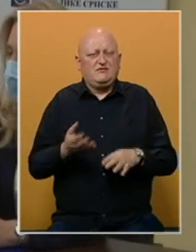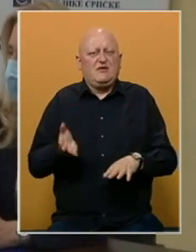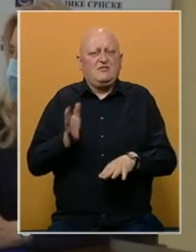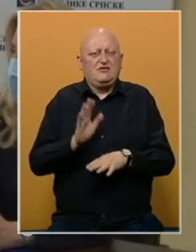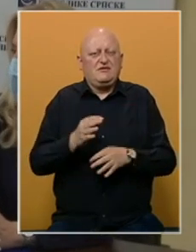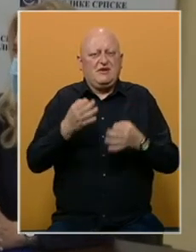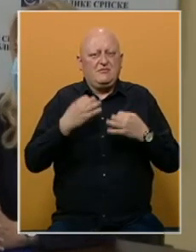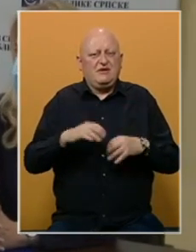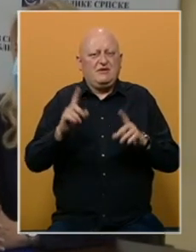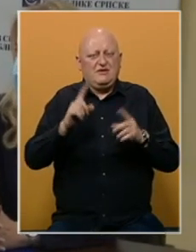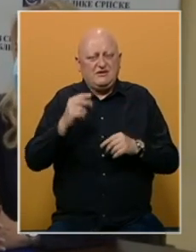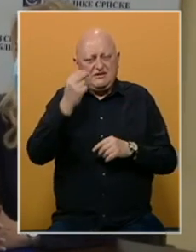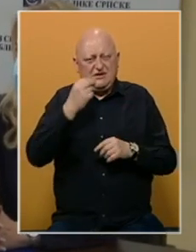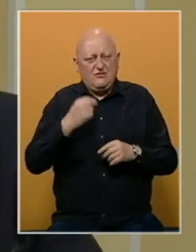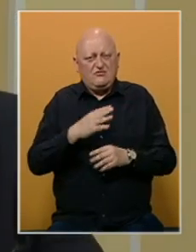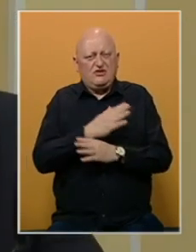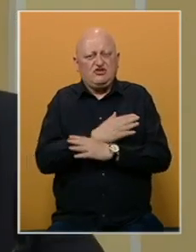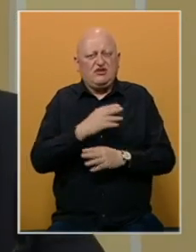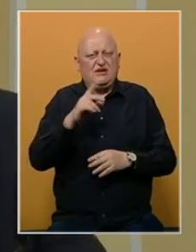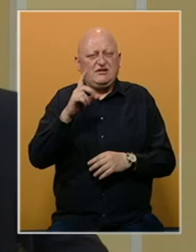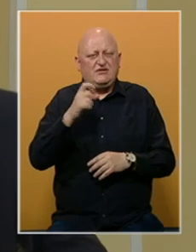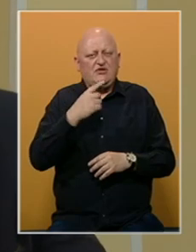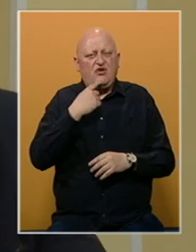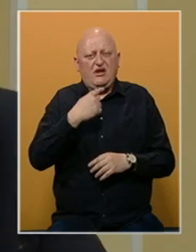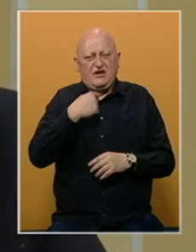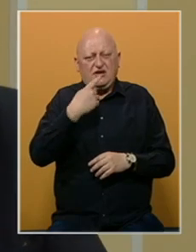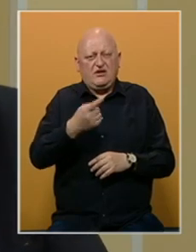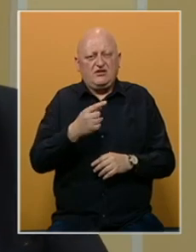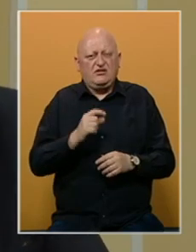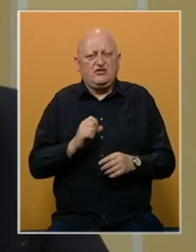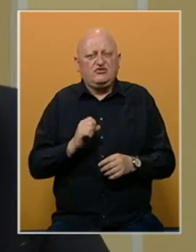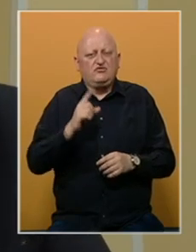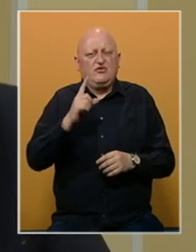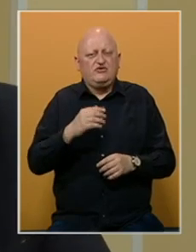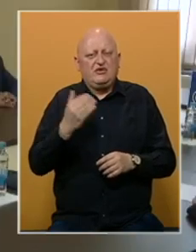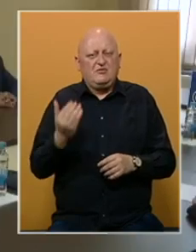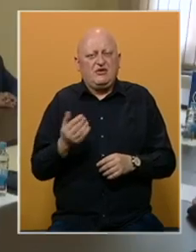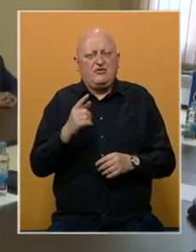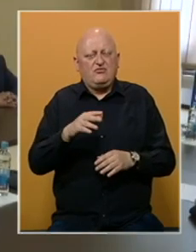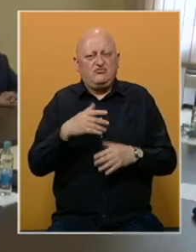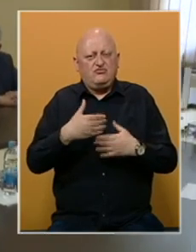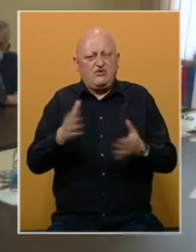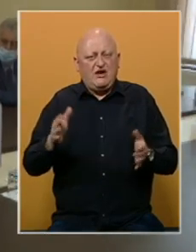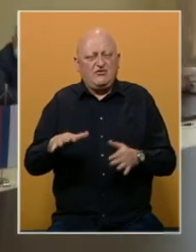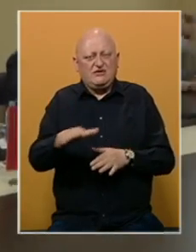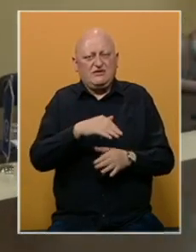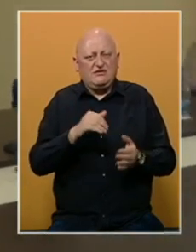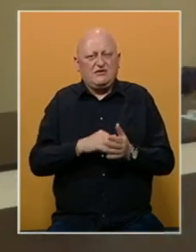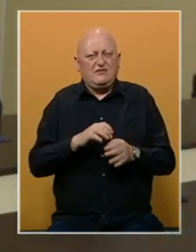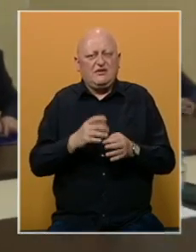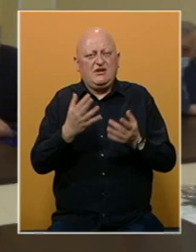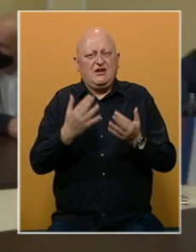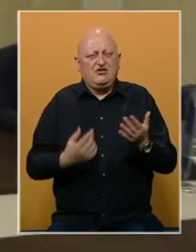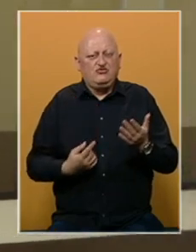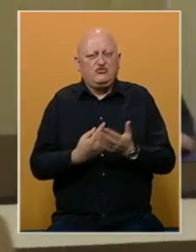predsjedništva prisustovala je i predsjednica Republike Srpske Željka Cvijanović koja je rekla da uz povećanje plata u javnom sektoru treba